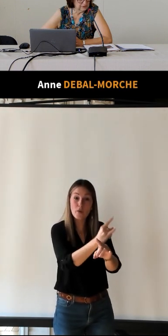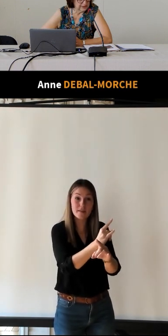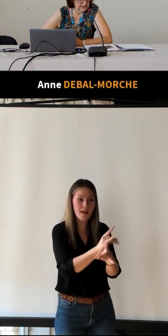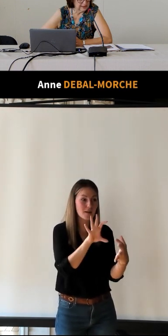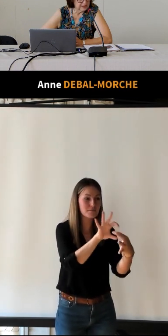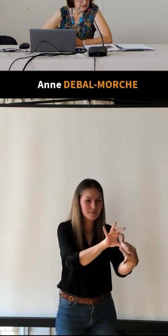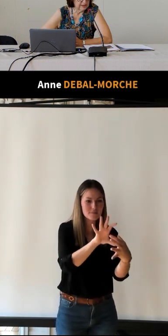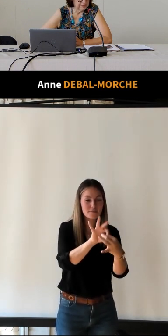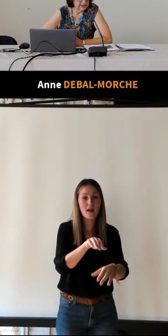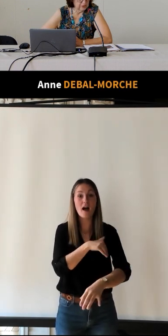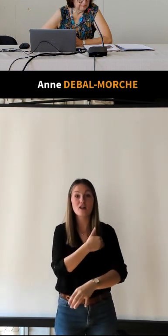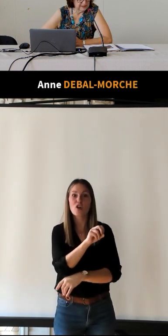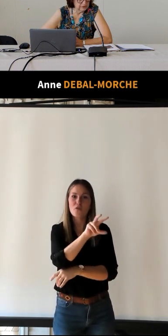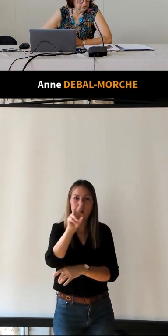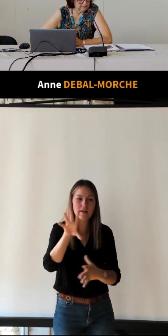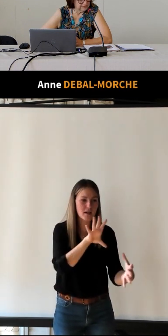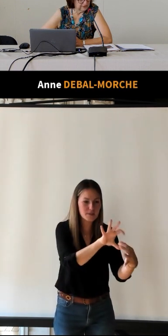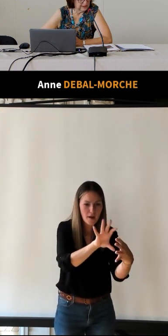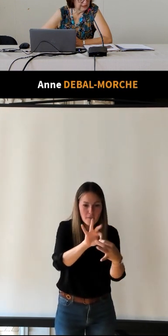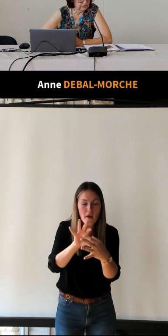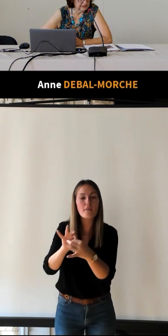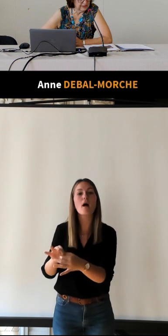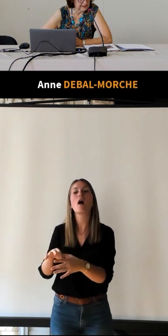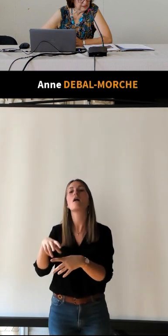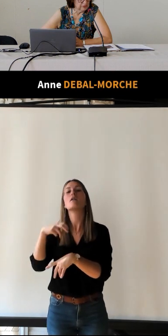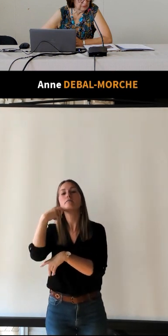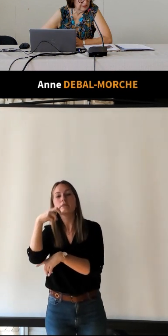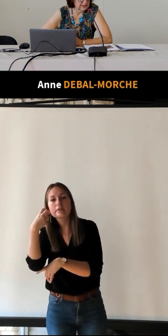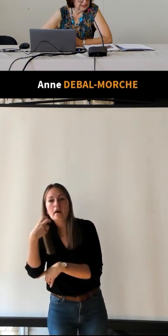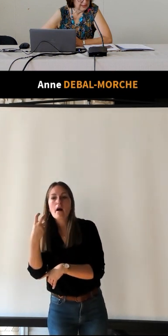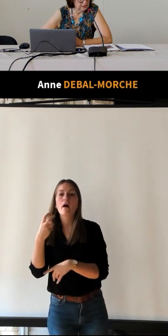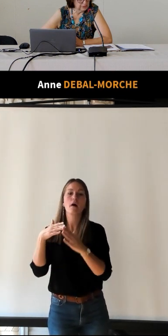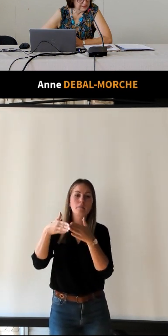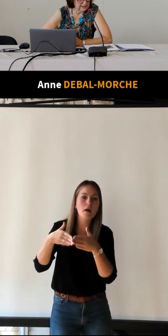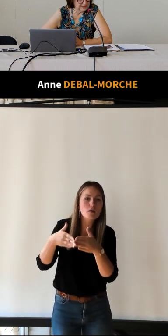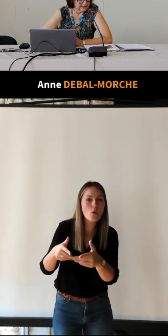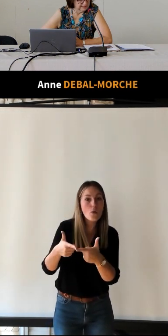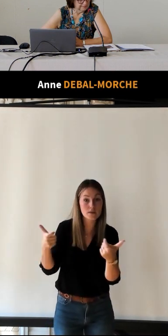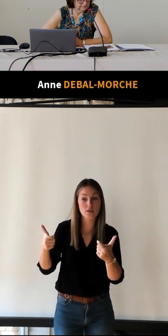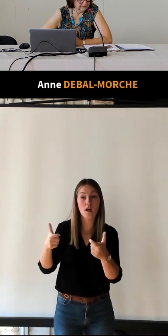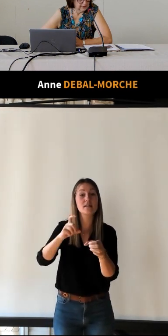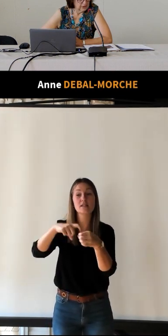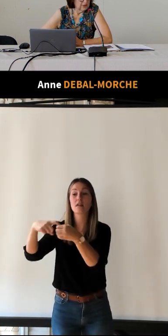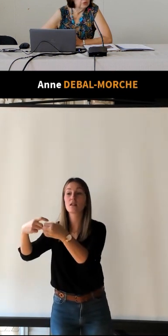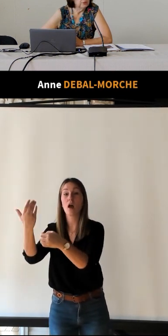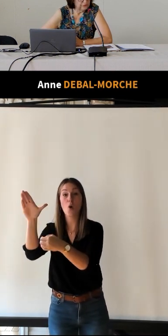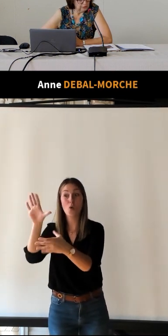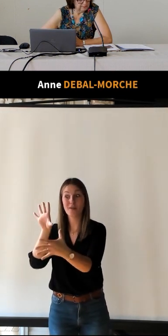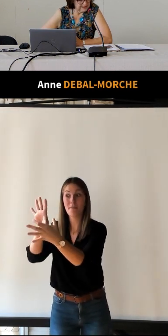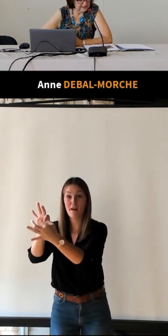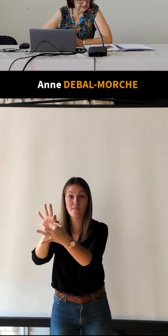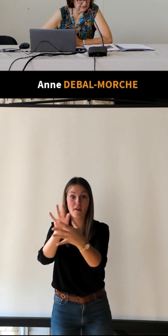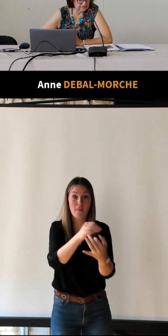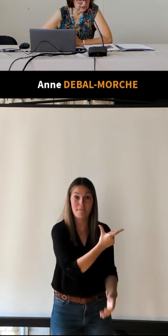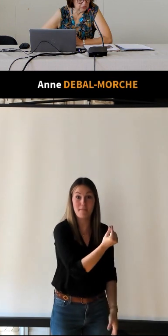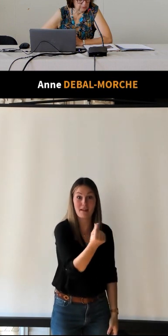agences de voyage, les compagnies de chemin de fer et de navigation et les autres syndicats. Nous ferons